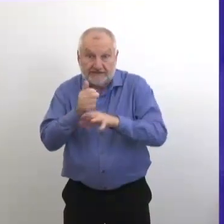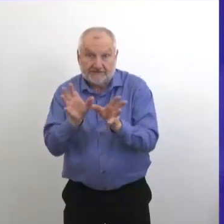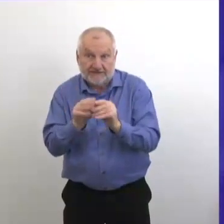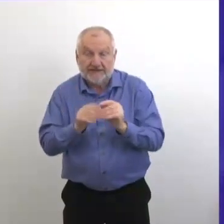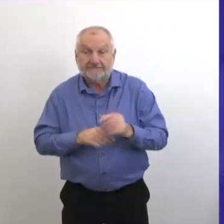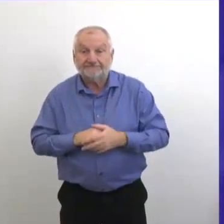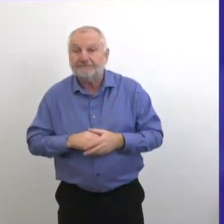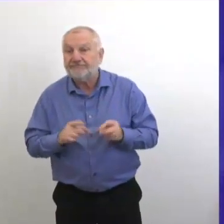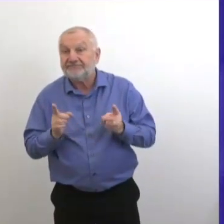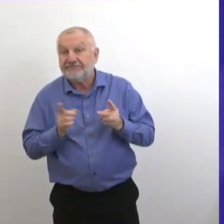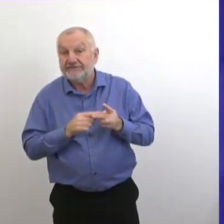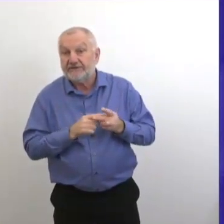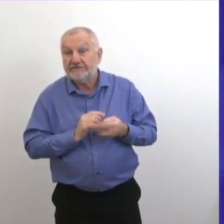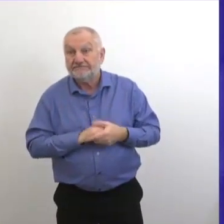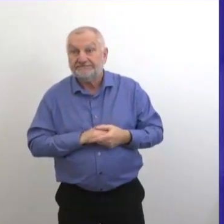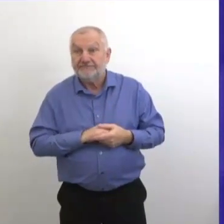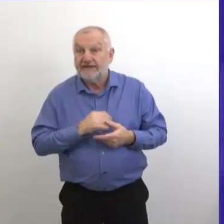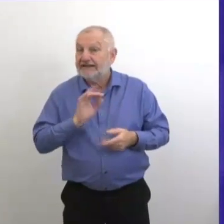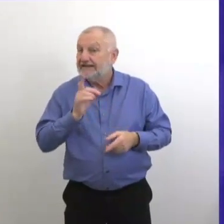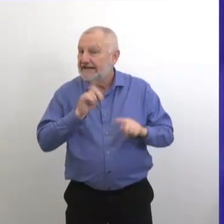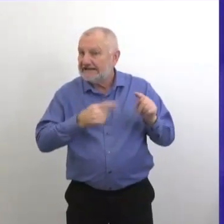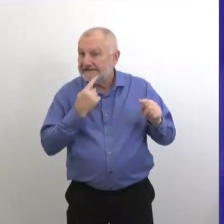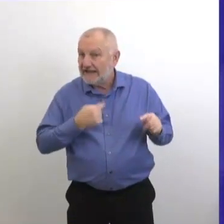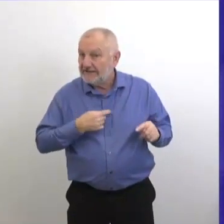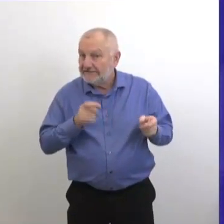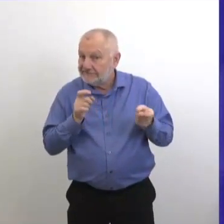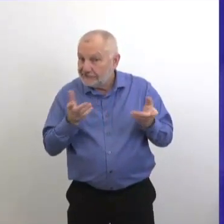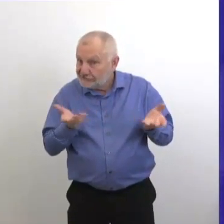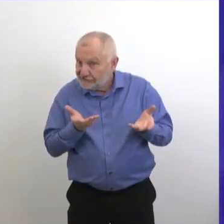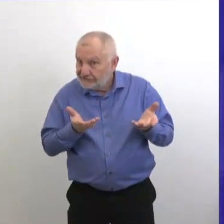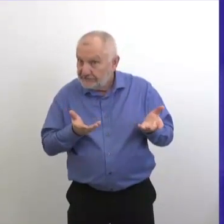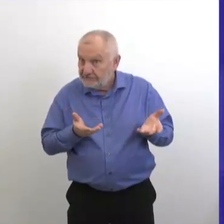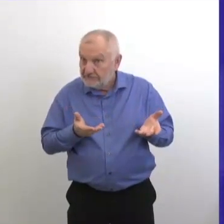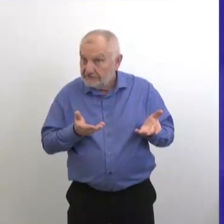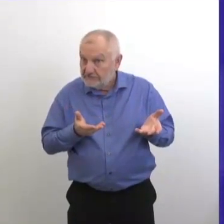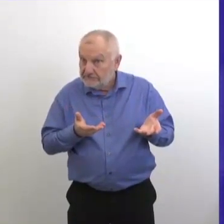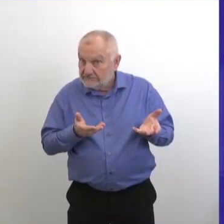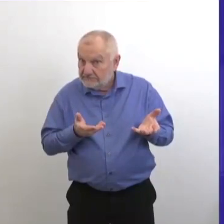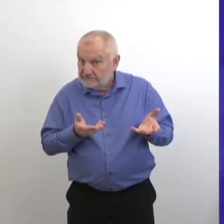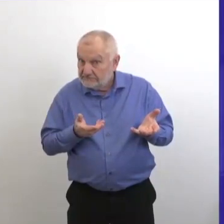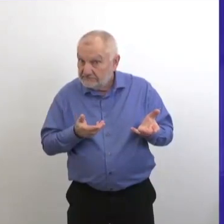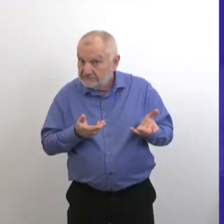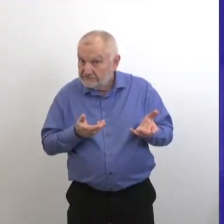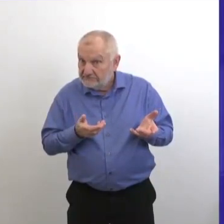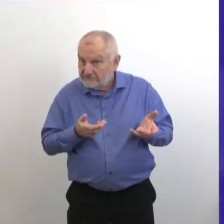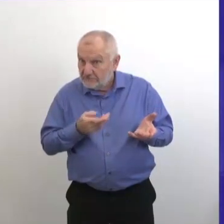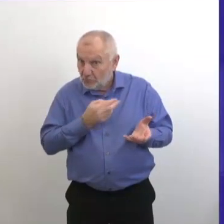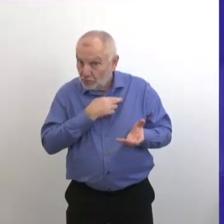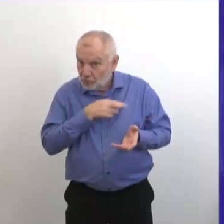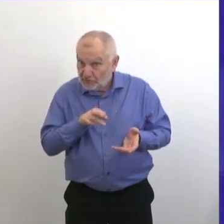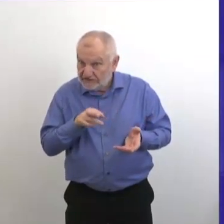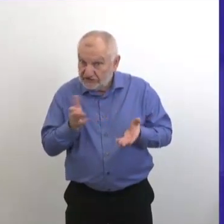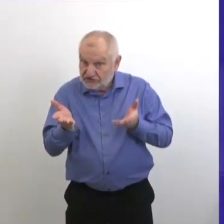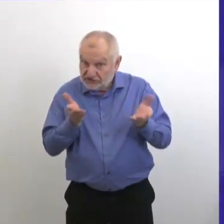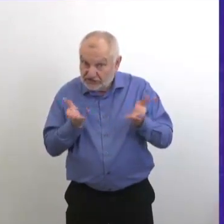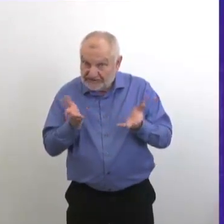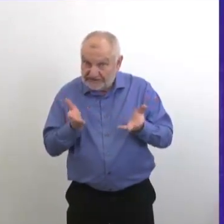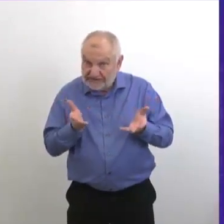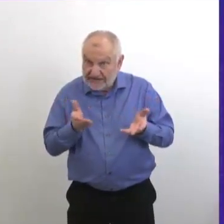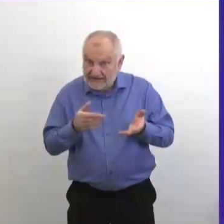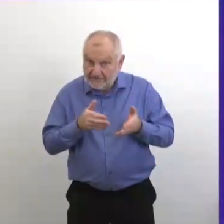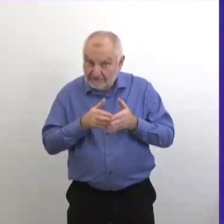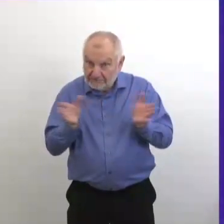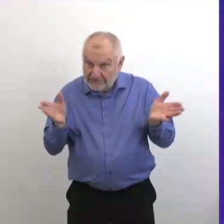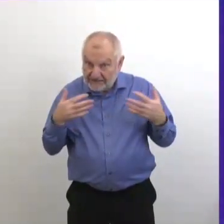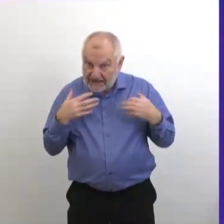Alors, je sais que vous ne pouvez pas me dire quels vont être les changements, mais est-ce qu'il va y avoir des changements concernant les